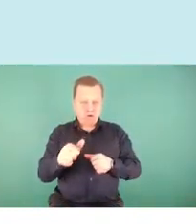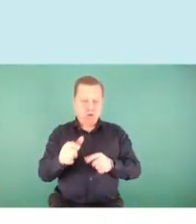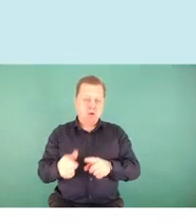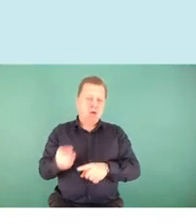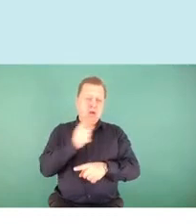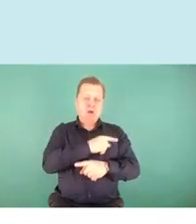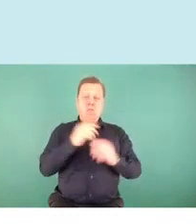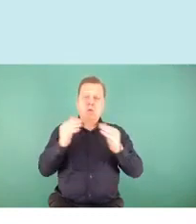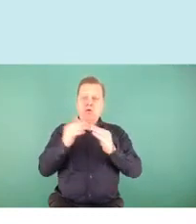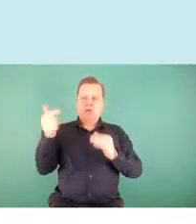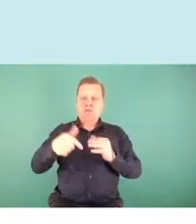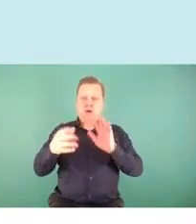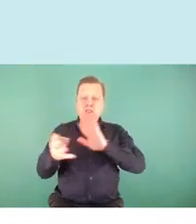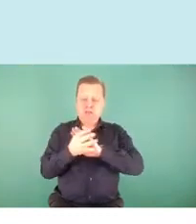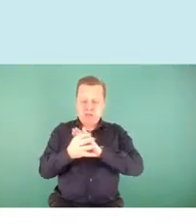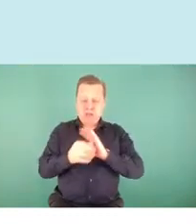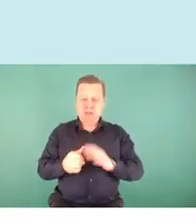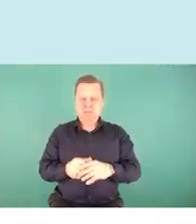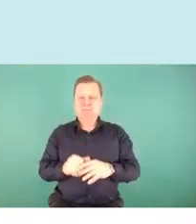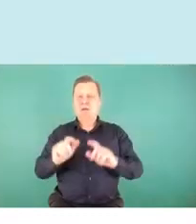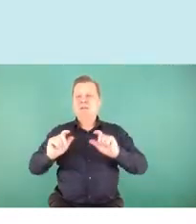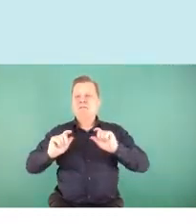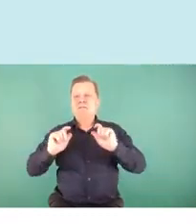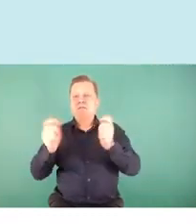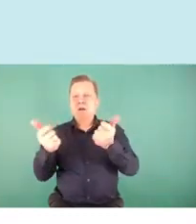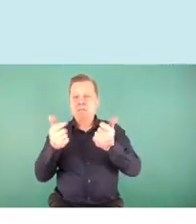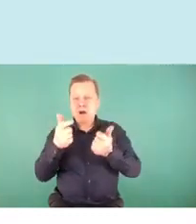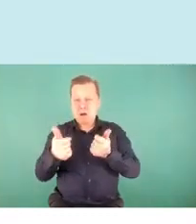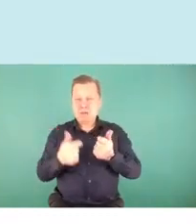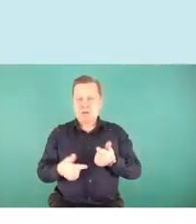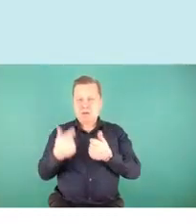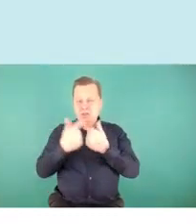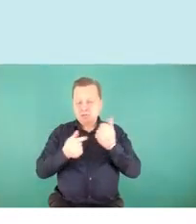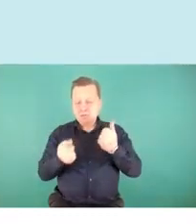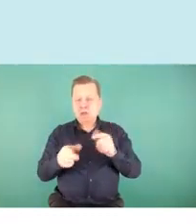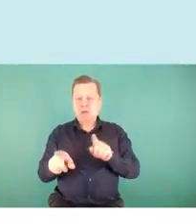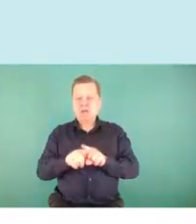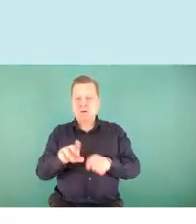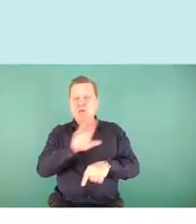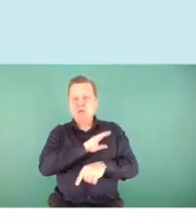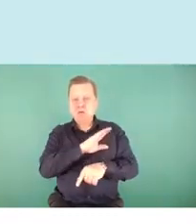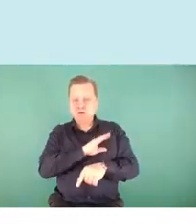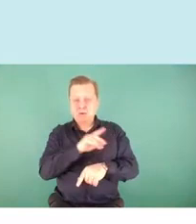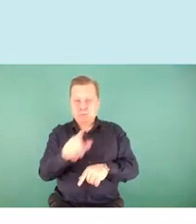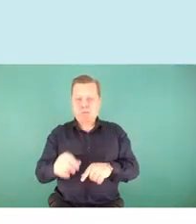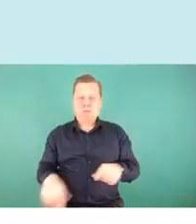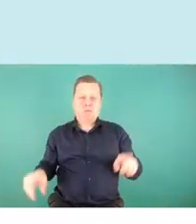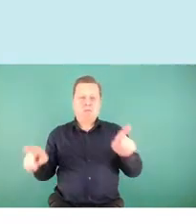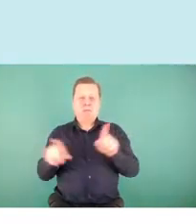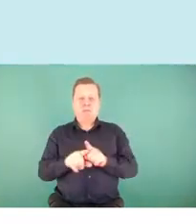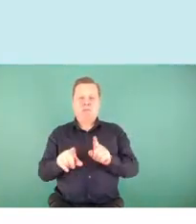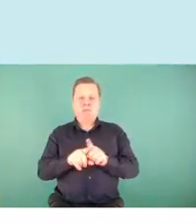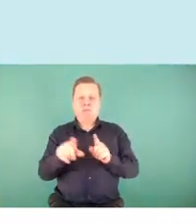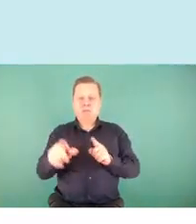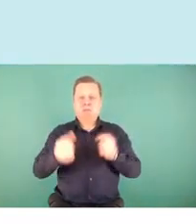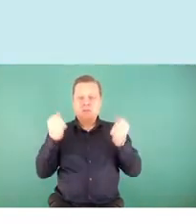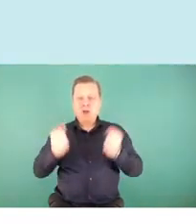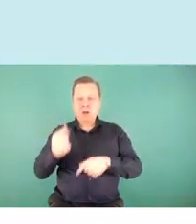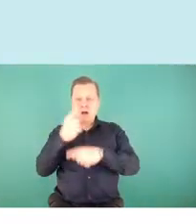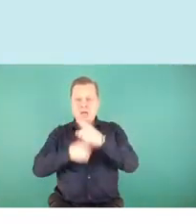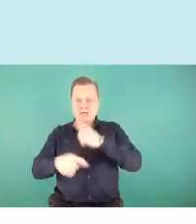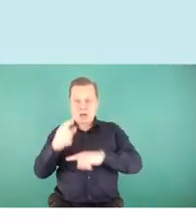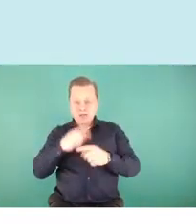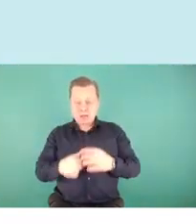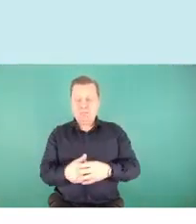liczba wypadków, jak również liczba ofiar śmiertelnych, jak również liczba osób, które zostały ciężko ranne w tych